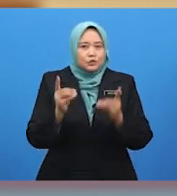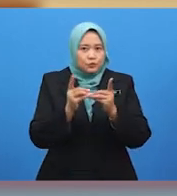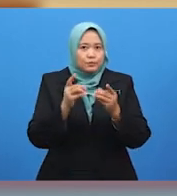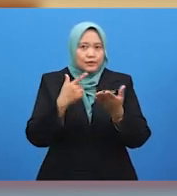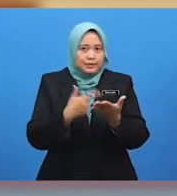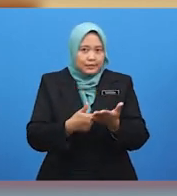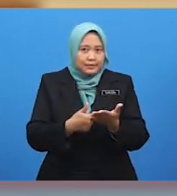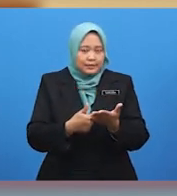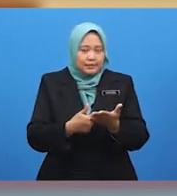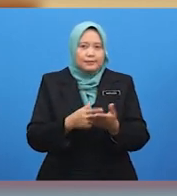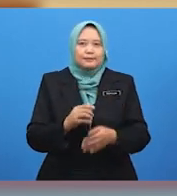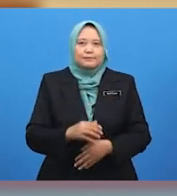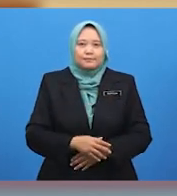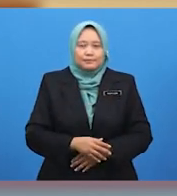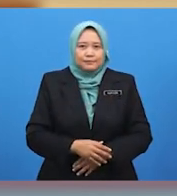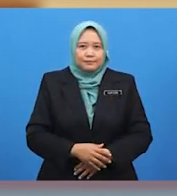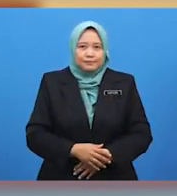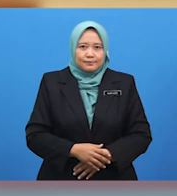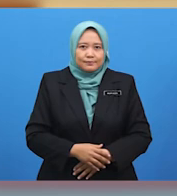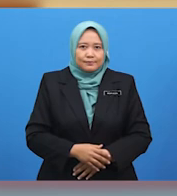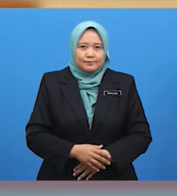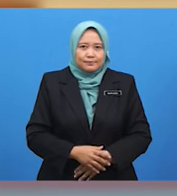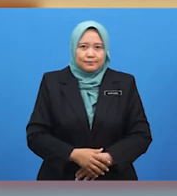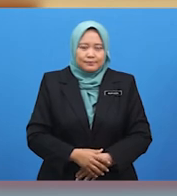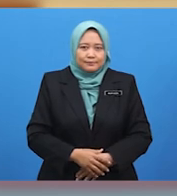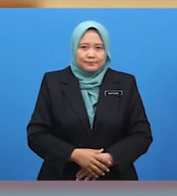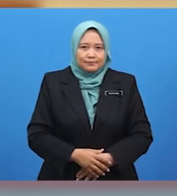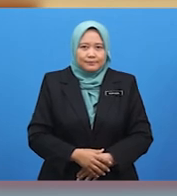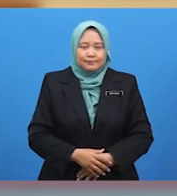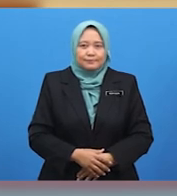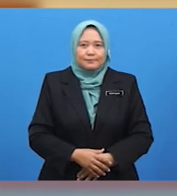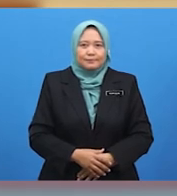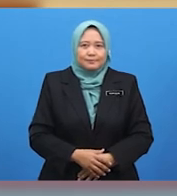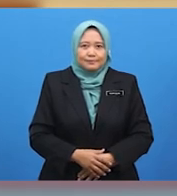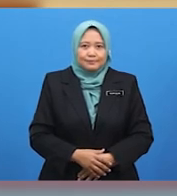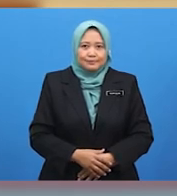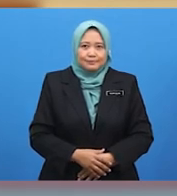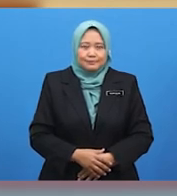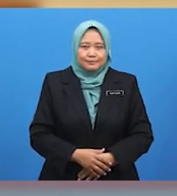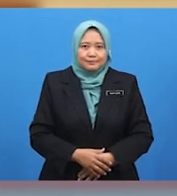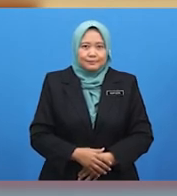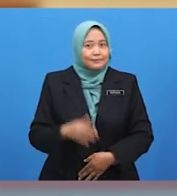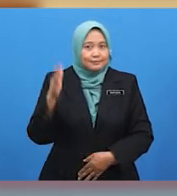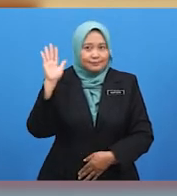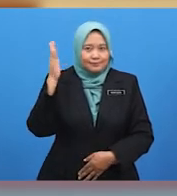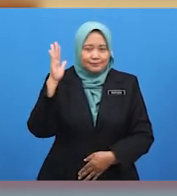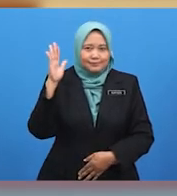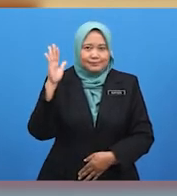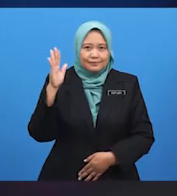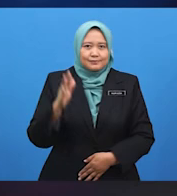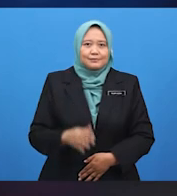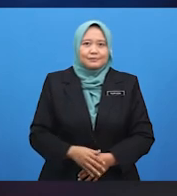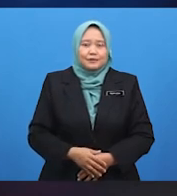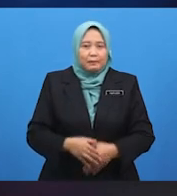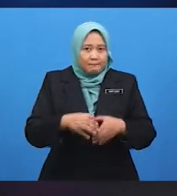lagi murid-murid. Jumpa lagi Kungki. Terima kasih, cikgu. Jumpa lagi kawan-kawan. Baik murid-murid.